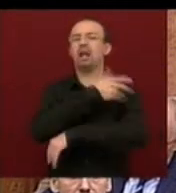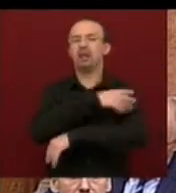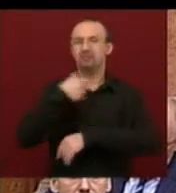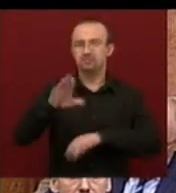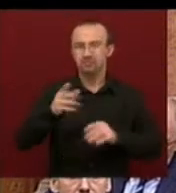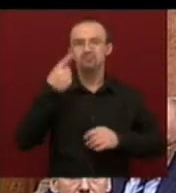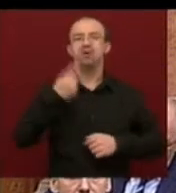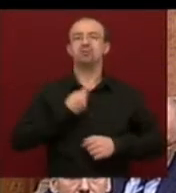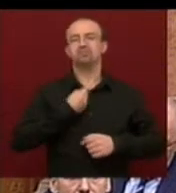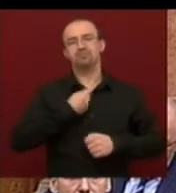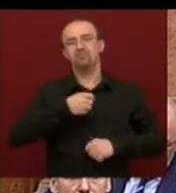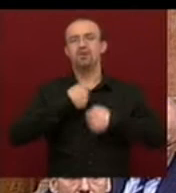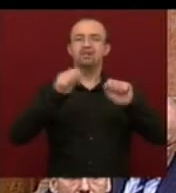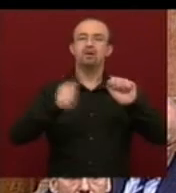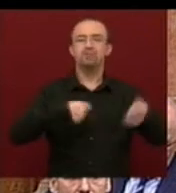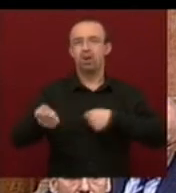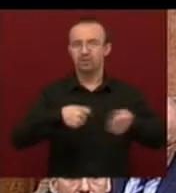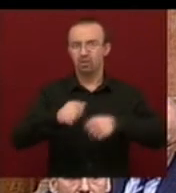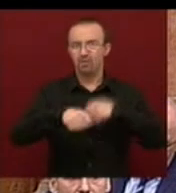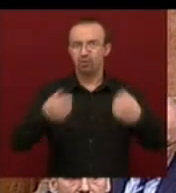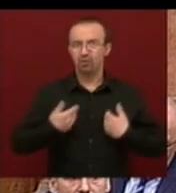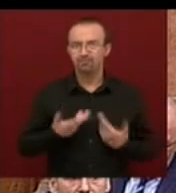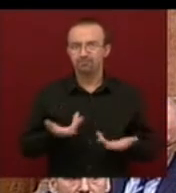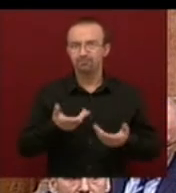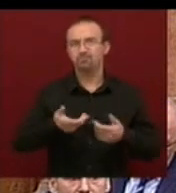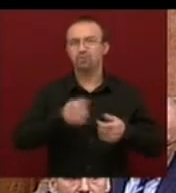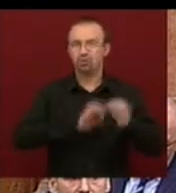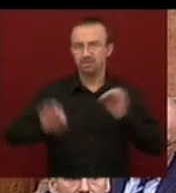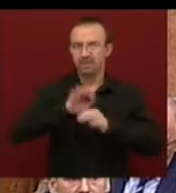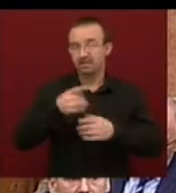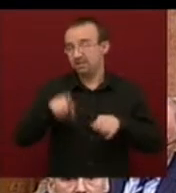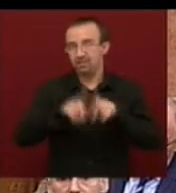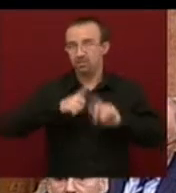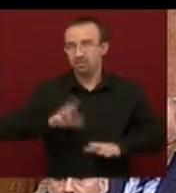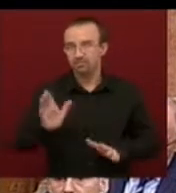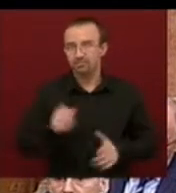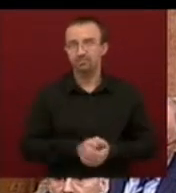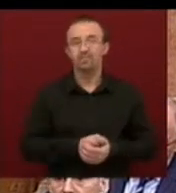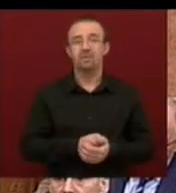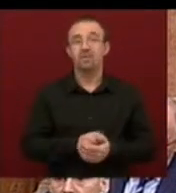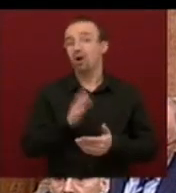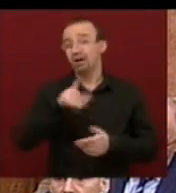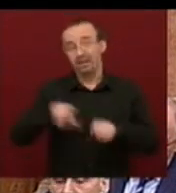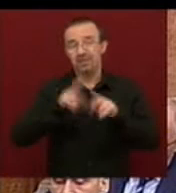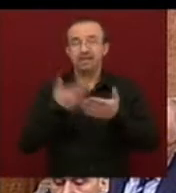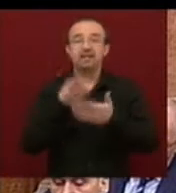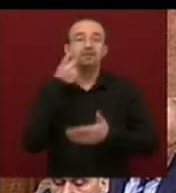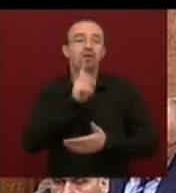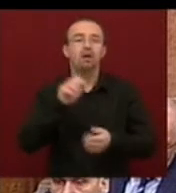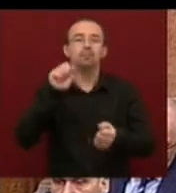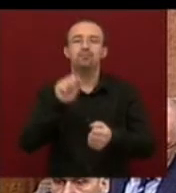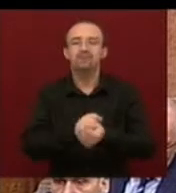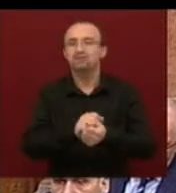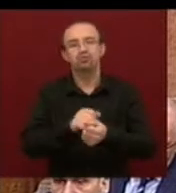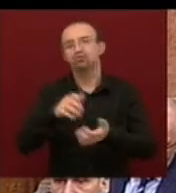finanszírozni a szabad piacról is. Ez egyébként így is volt. Ha nem így lett volna, akkor biztosan